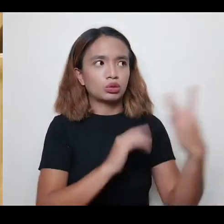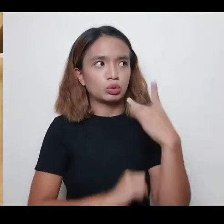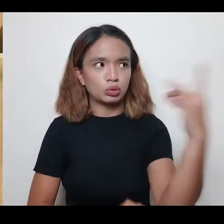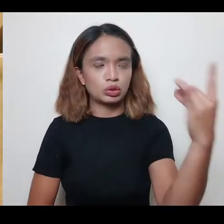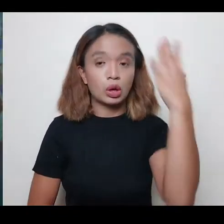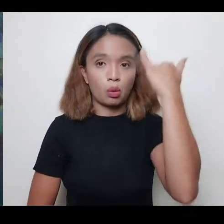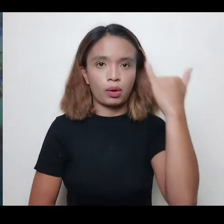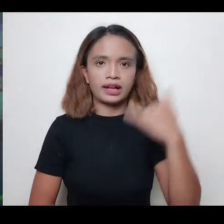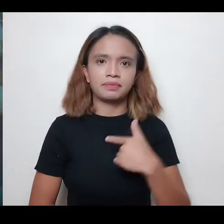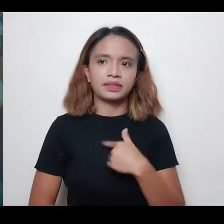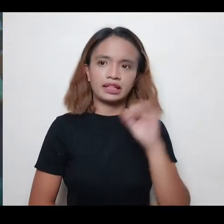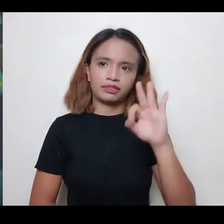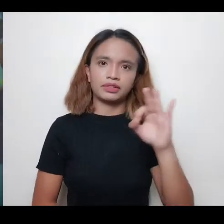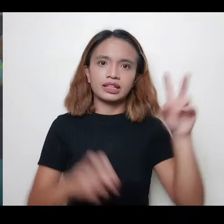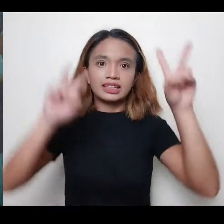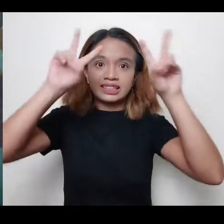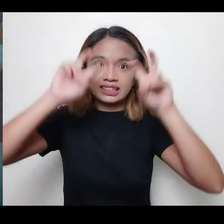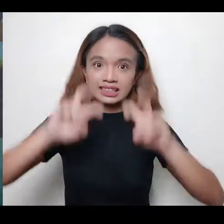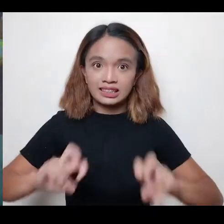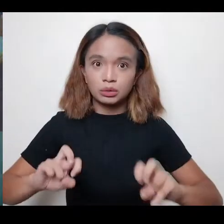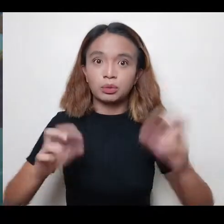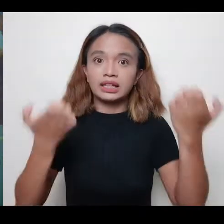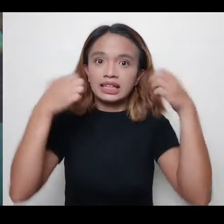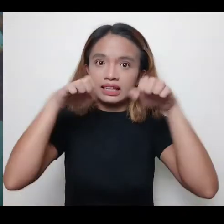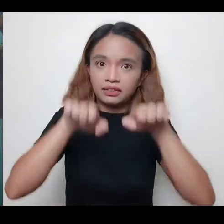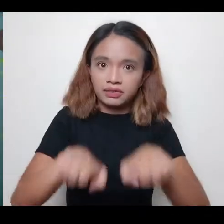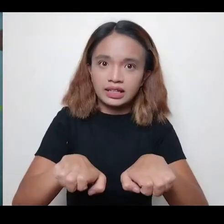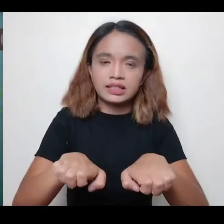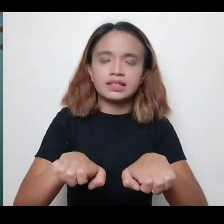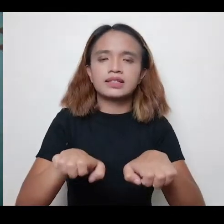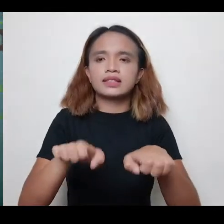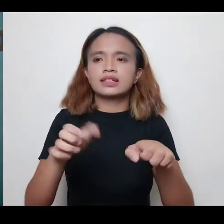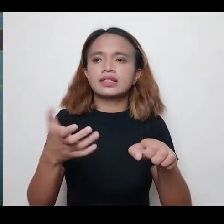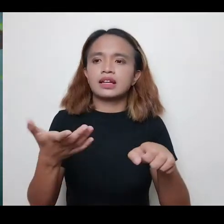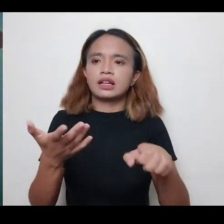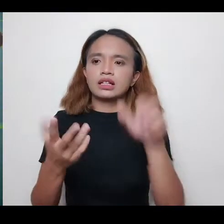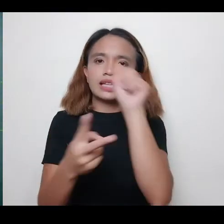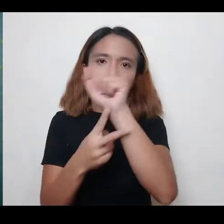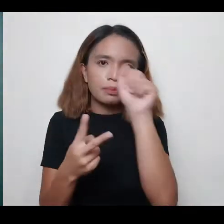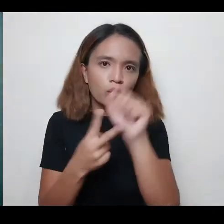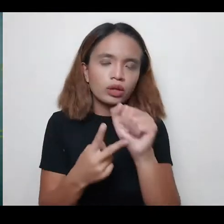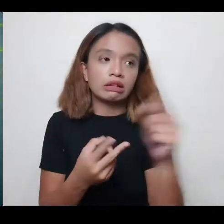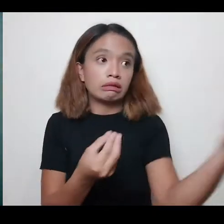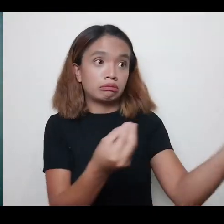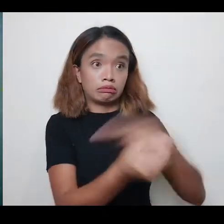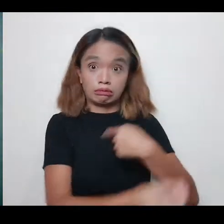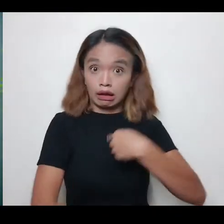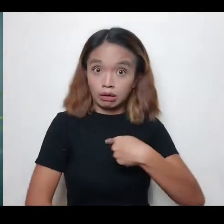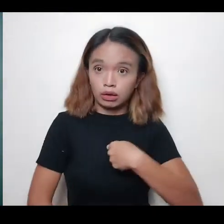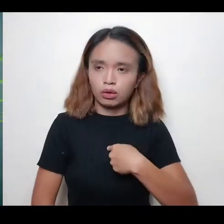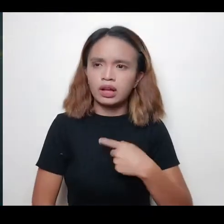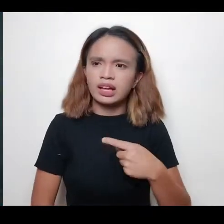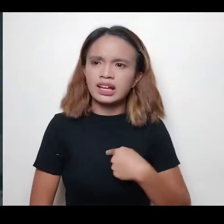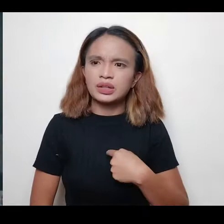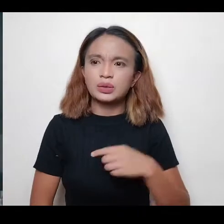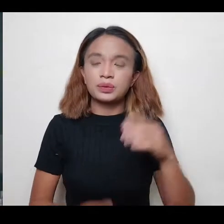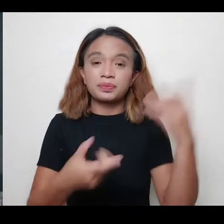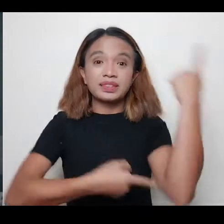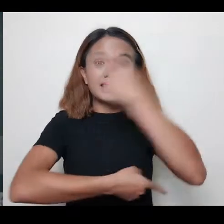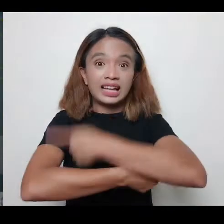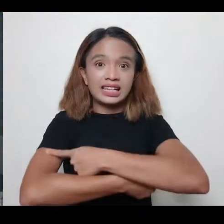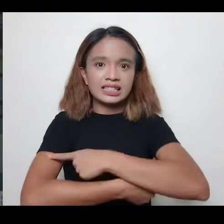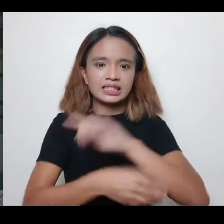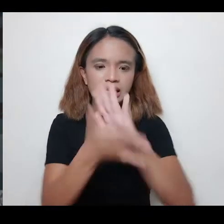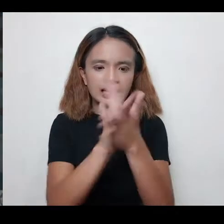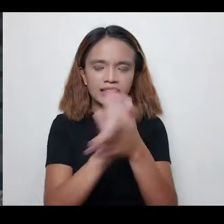appointment. Kasi pag pinag-aralan natin yung mga events leading to the appointment hanggang sa pagtanggal sa akin, parang yung